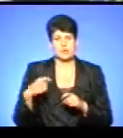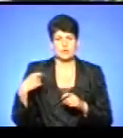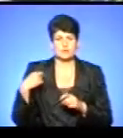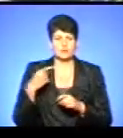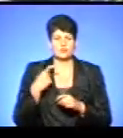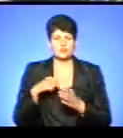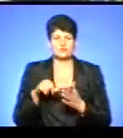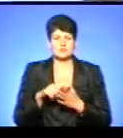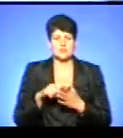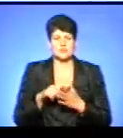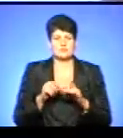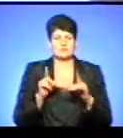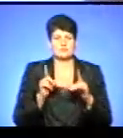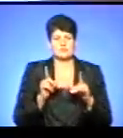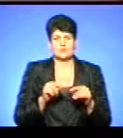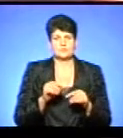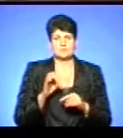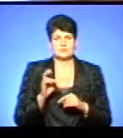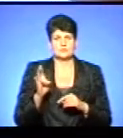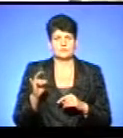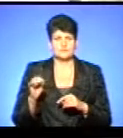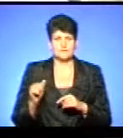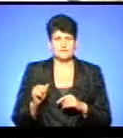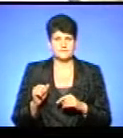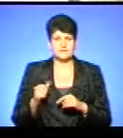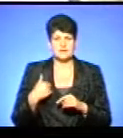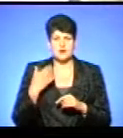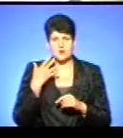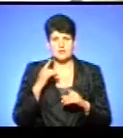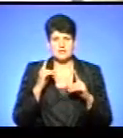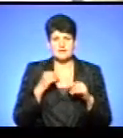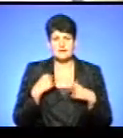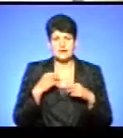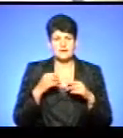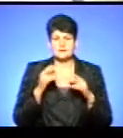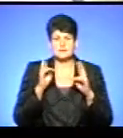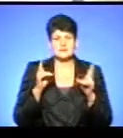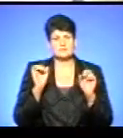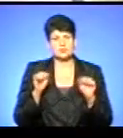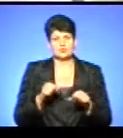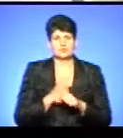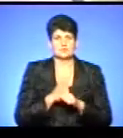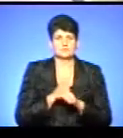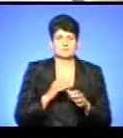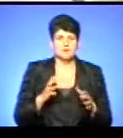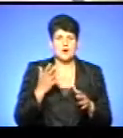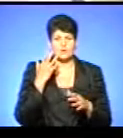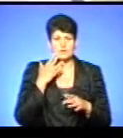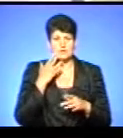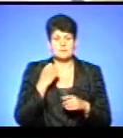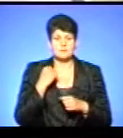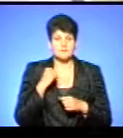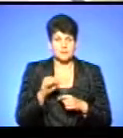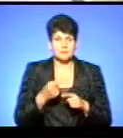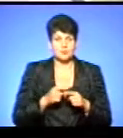учасник велопробігу «Чумацький шлях» Сергій Коновал. Я коли їхав, я був невпевнений, що я зможу це зробити. Але коли я подолав, я